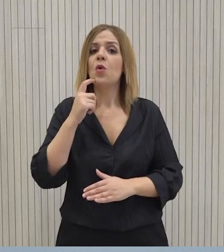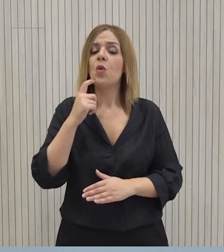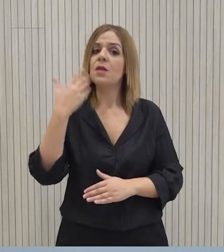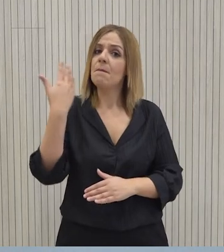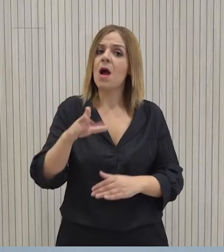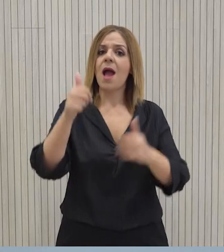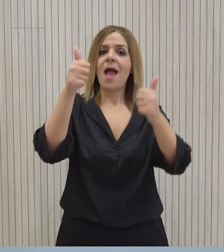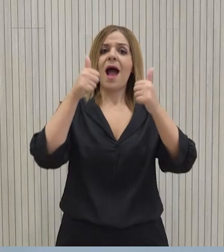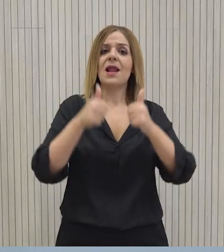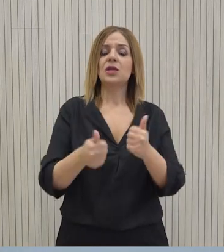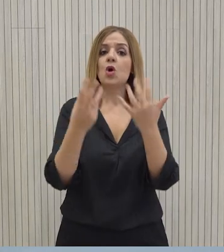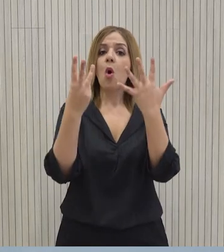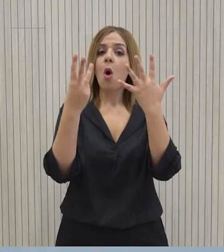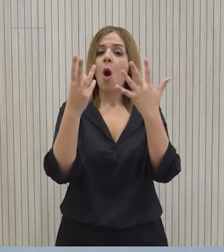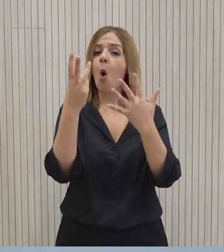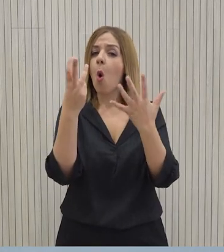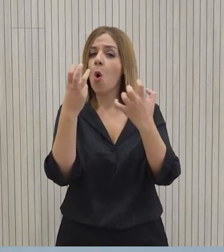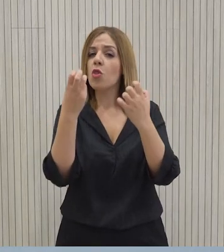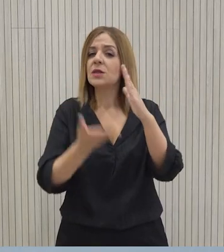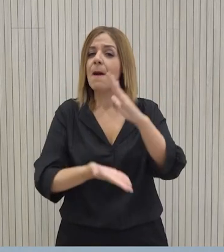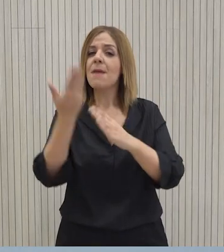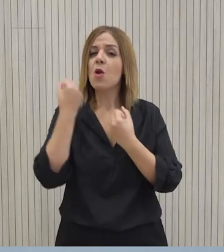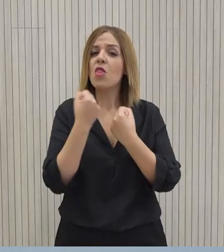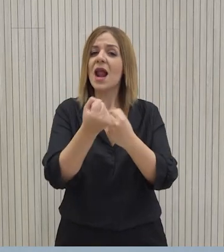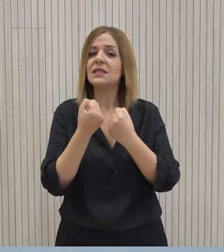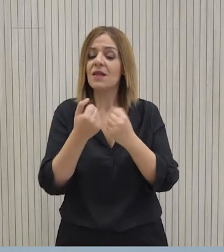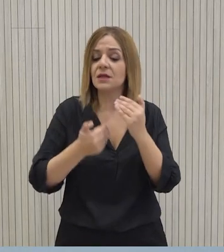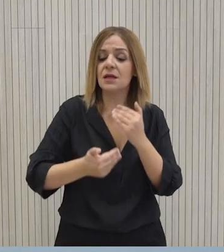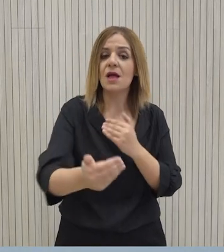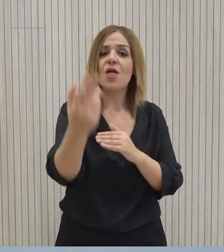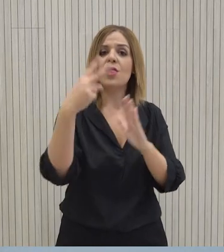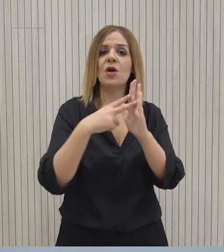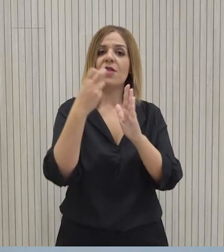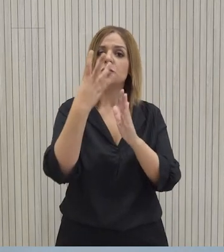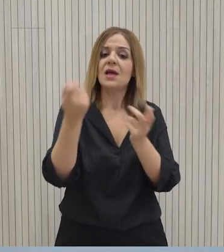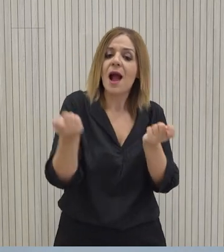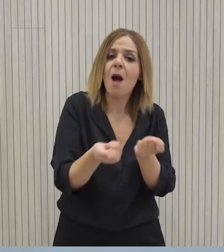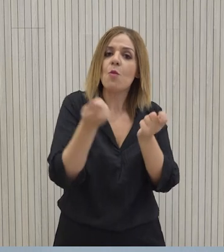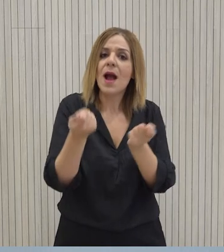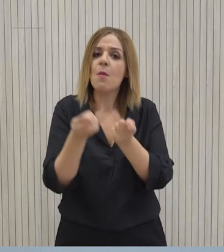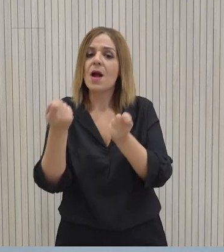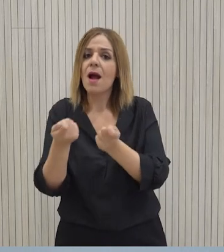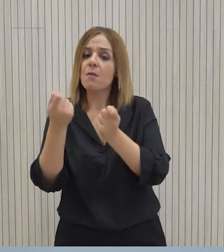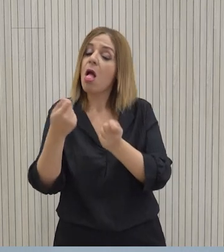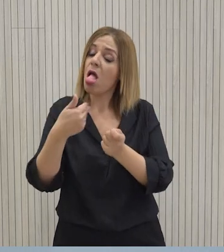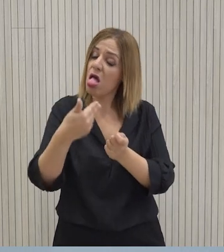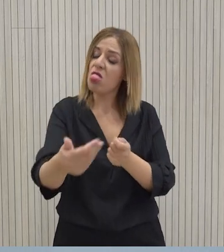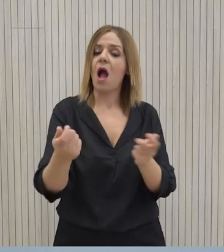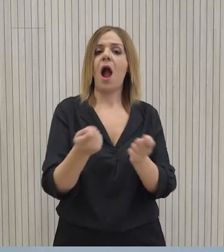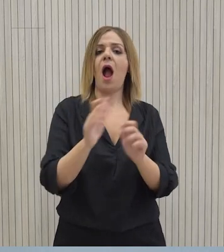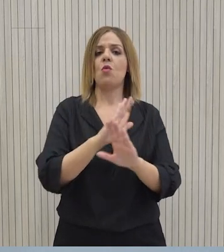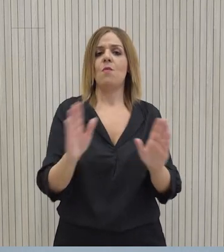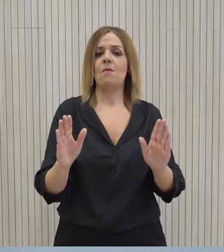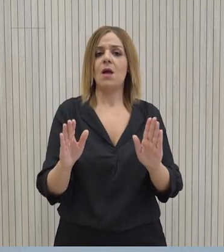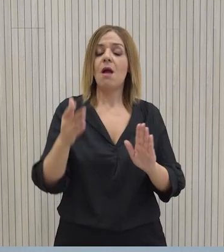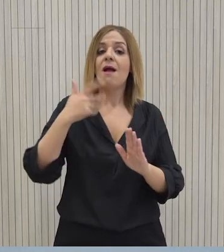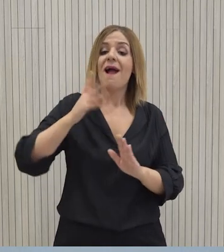ανακοινώσει 80 πέραν των 80 δράσεων που το 2024 θα κληθούμε να υλοποιήσουμε και θα τις υλοποιήσουμε και